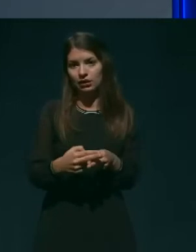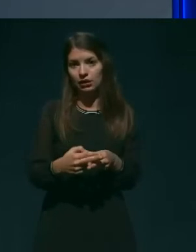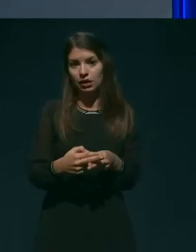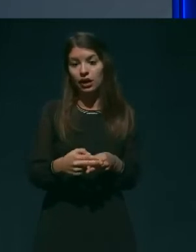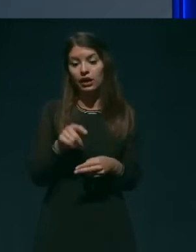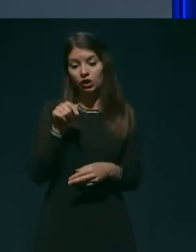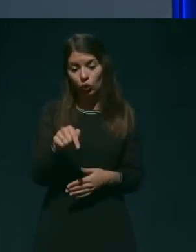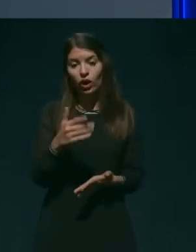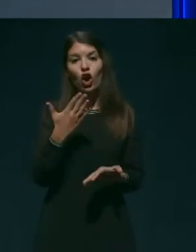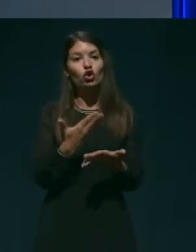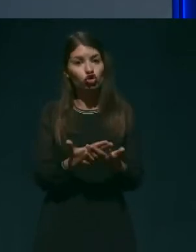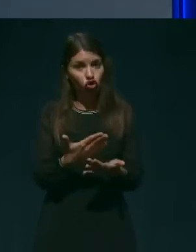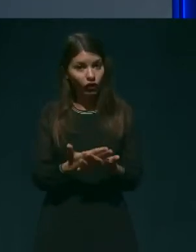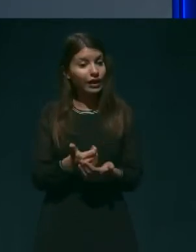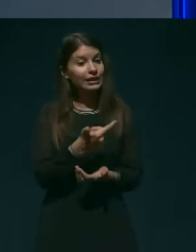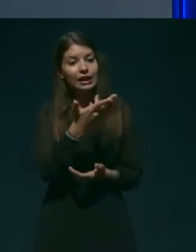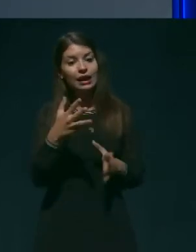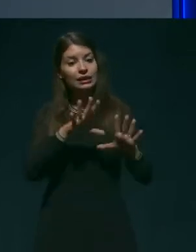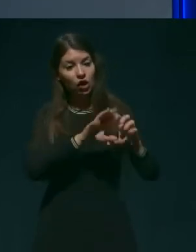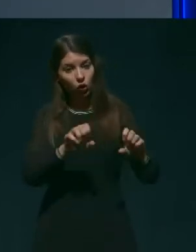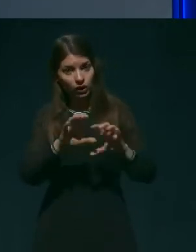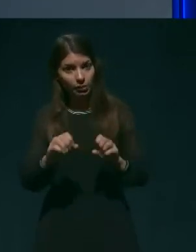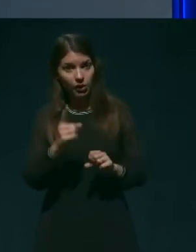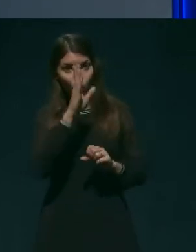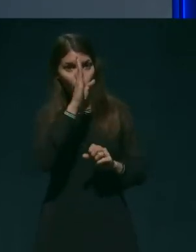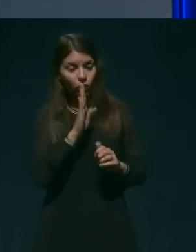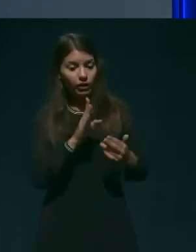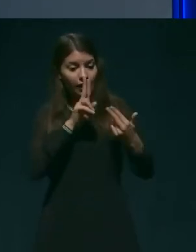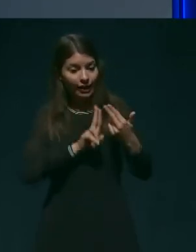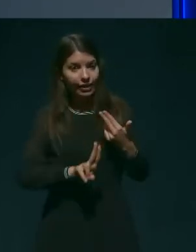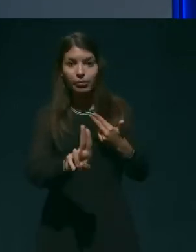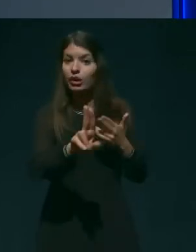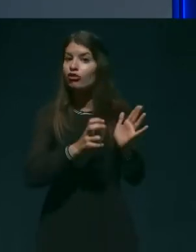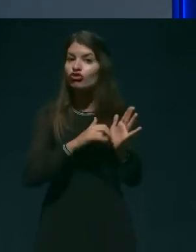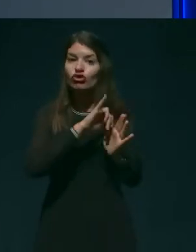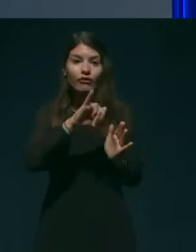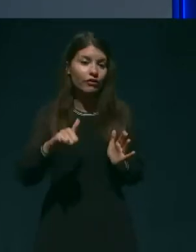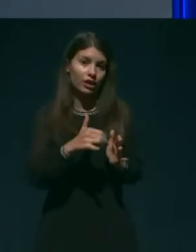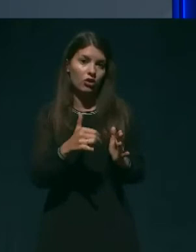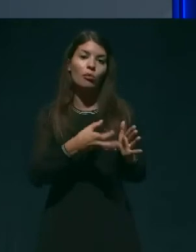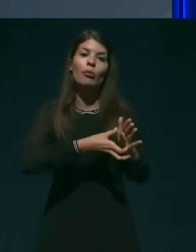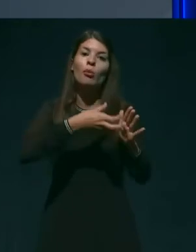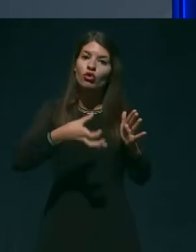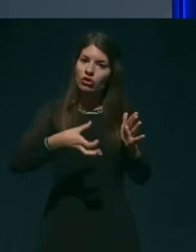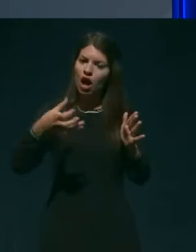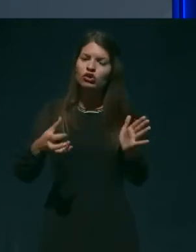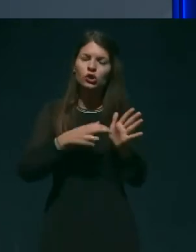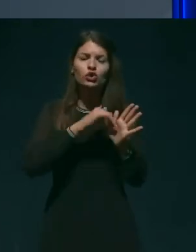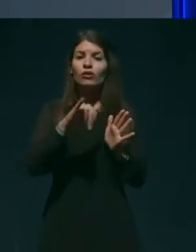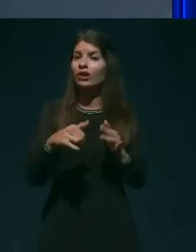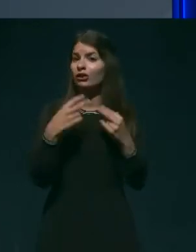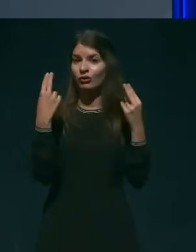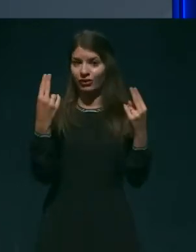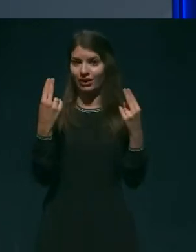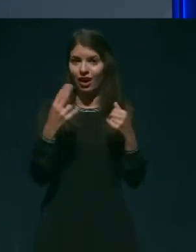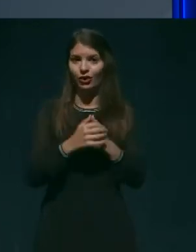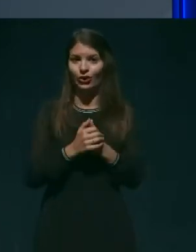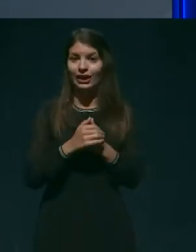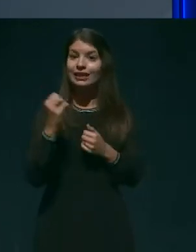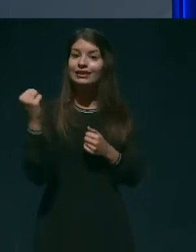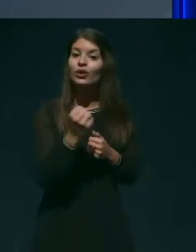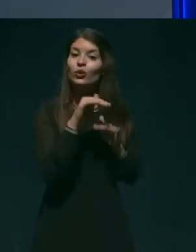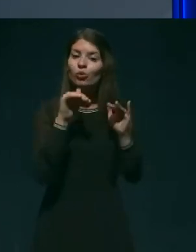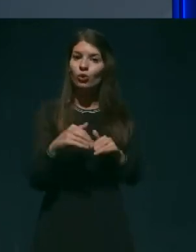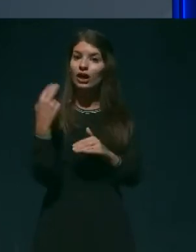s ponedelkom tudi podaljšani in ostali v veljavi. In iz teh razlogov mora tudi Slovenija, tako kot vse